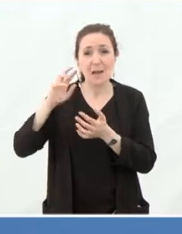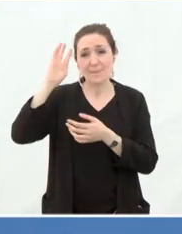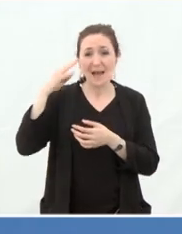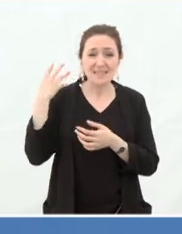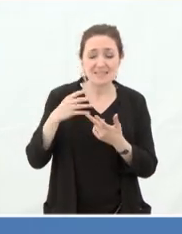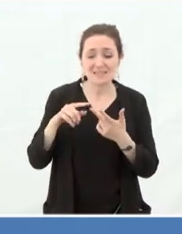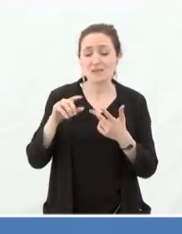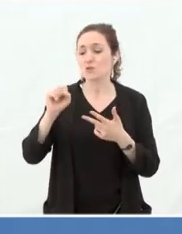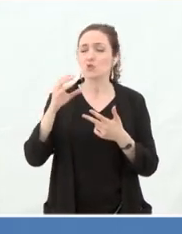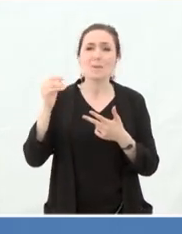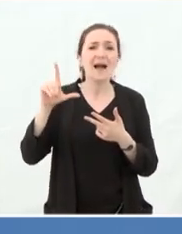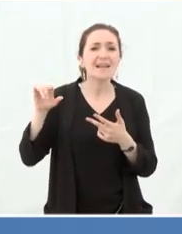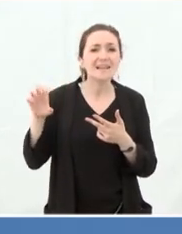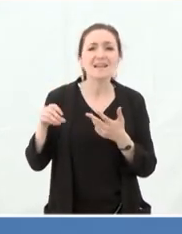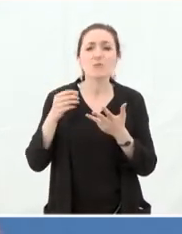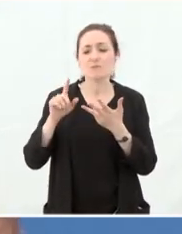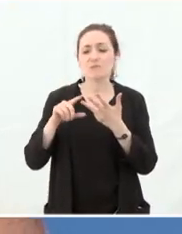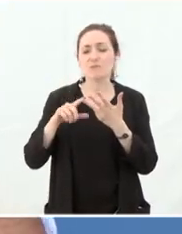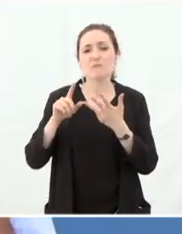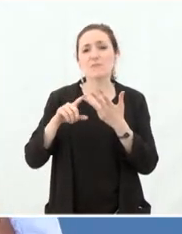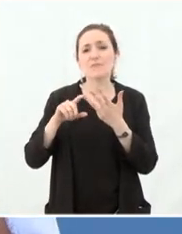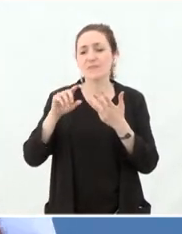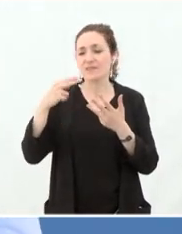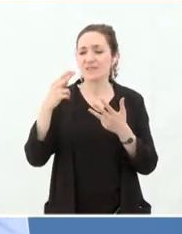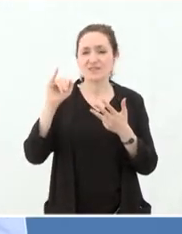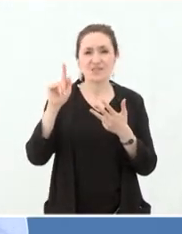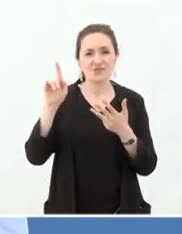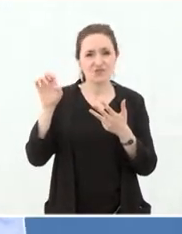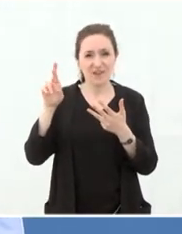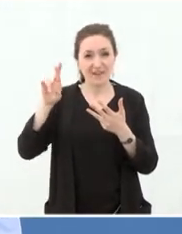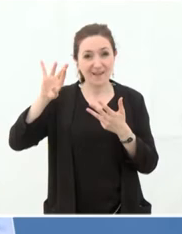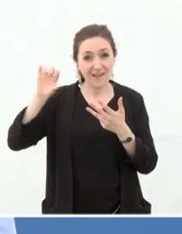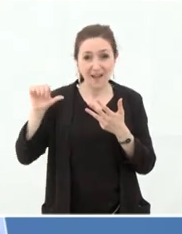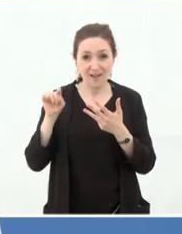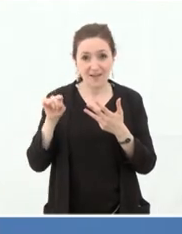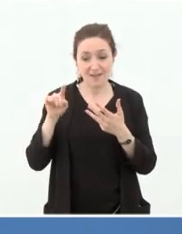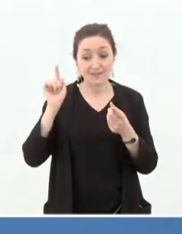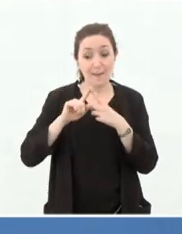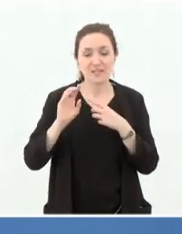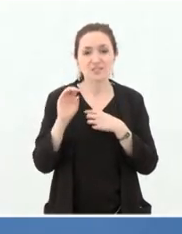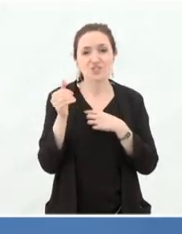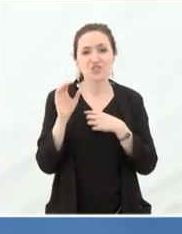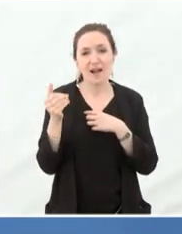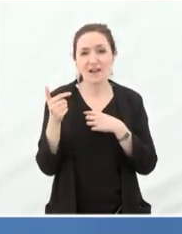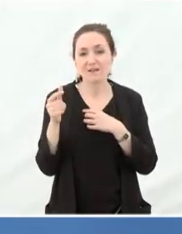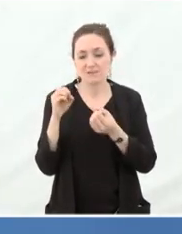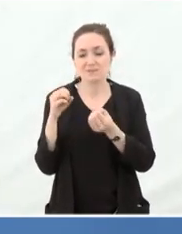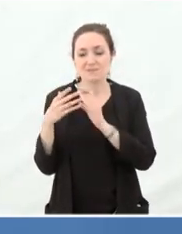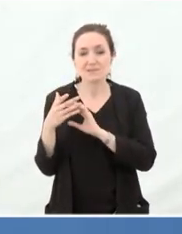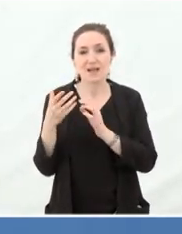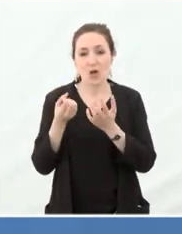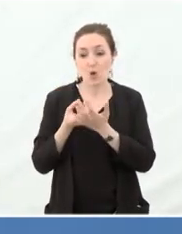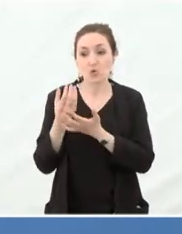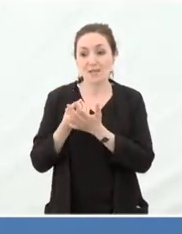ou encore au Nigeria. On voit aujourd'hui que la question de la digitalisation devient un enjeu important, que mes données